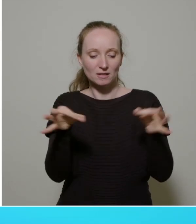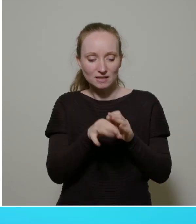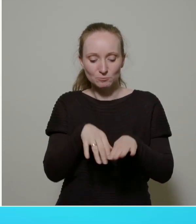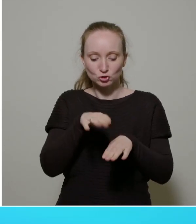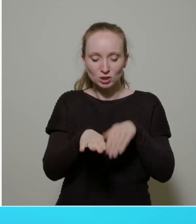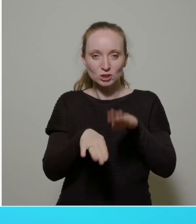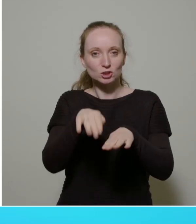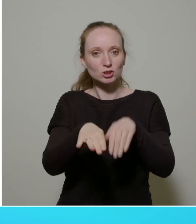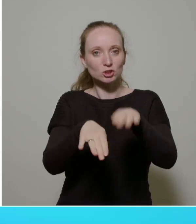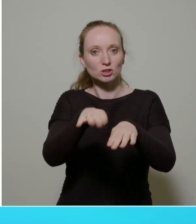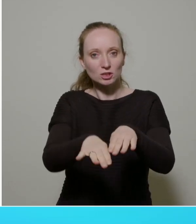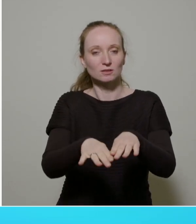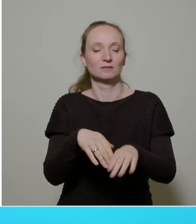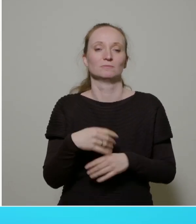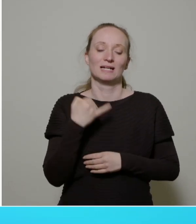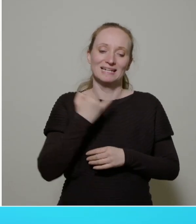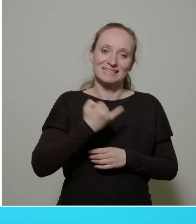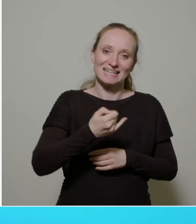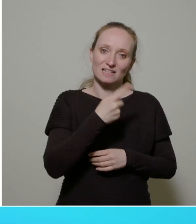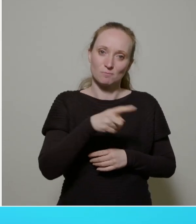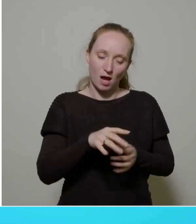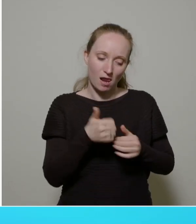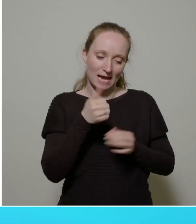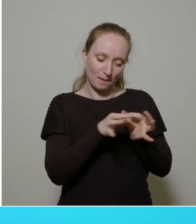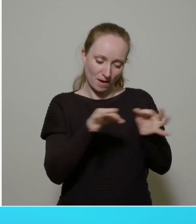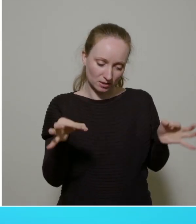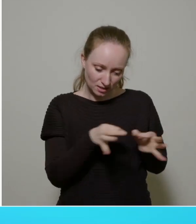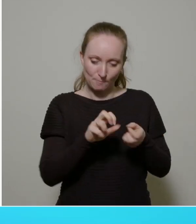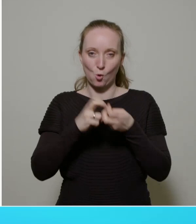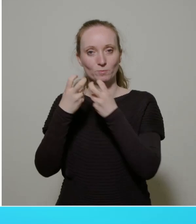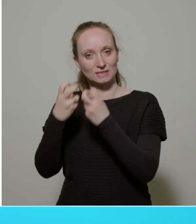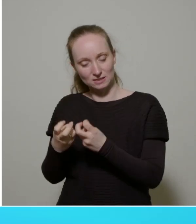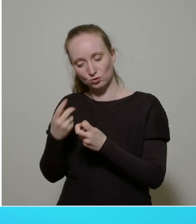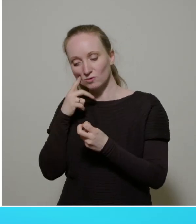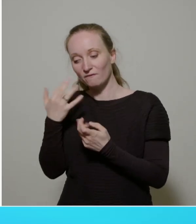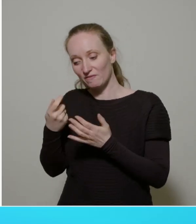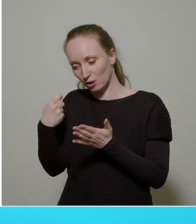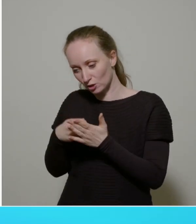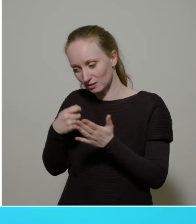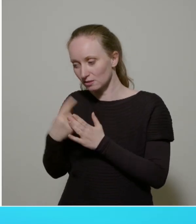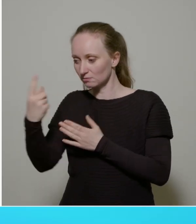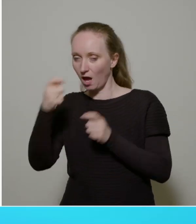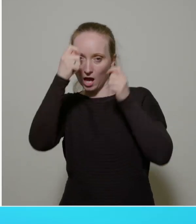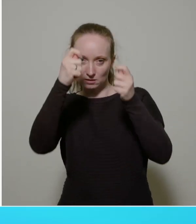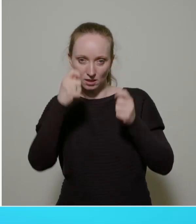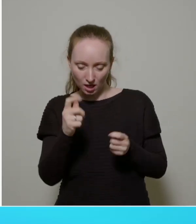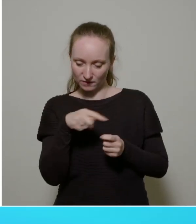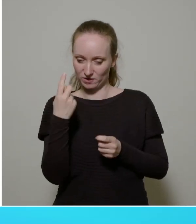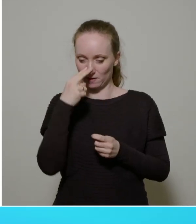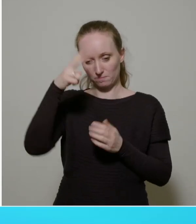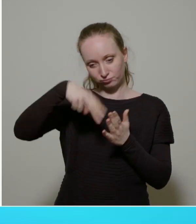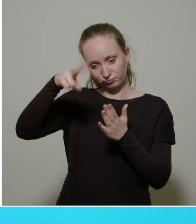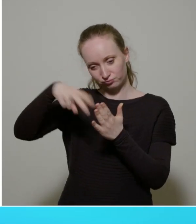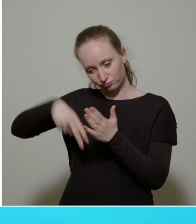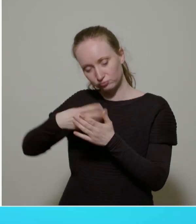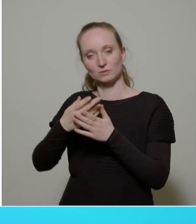jedes Mal hier einen Beschluss fassen, jedes Mal auch abwägen, ob wir unter diesen Bedingungen den Beschluss so fassen wollen. Und da führt nun